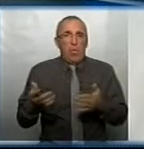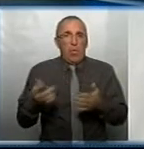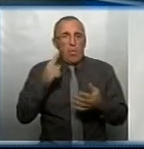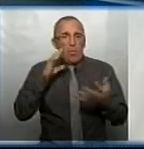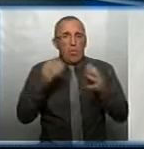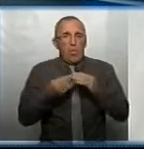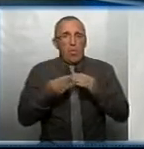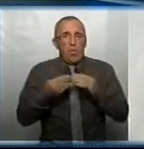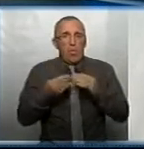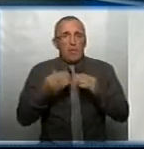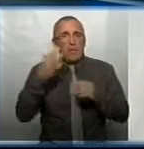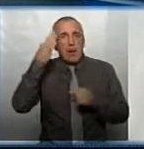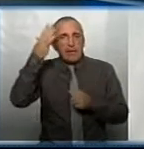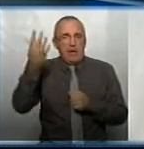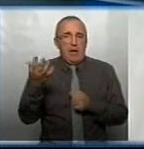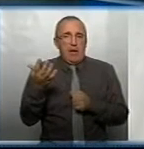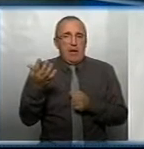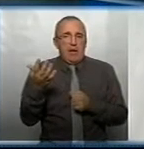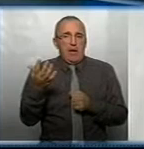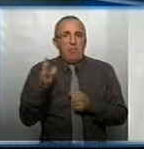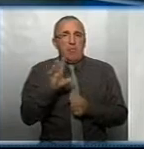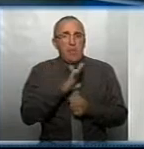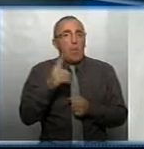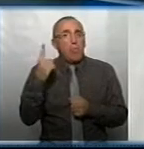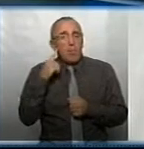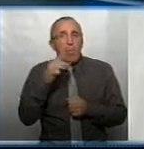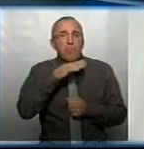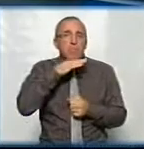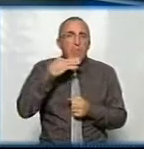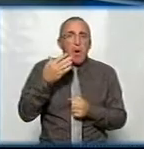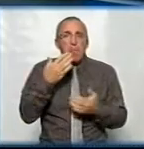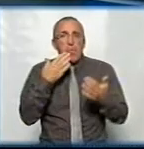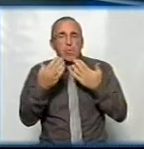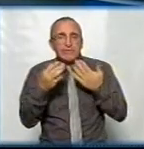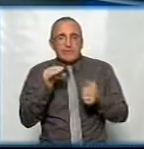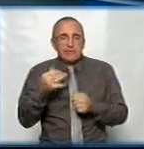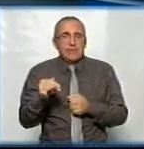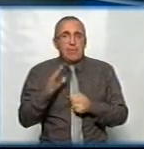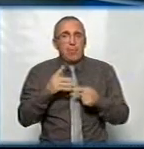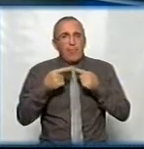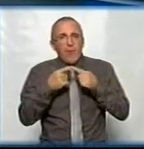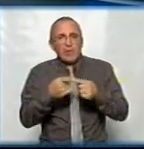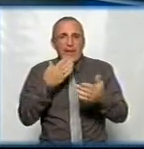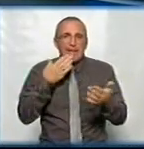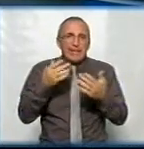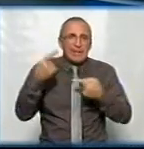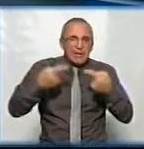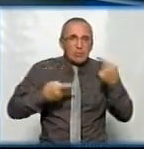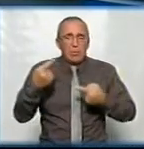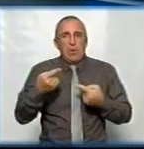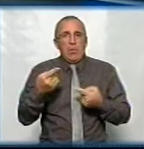обрису ця мета, адже було почуто дуже багато позицій, були гострі дискусії, які